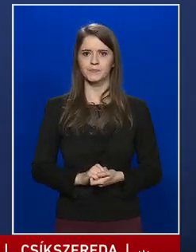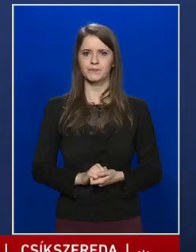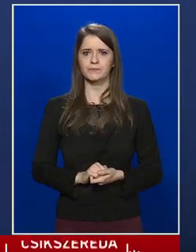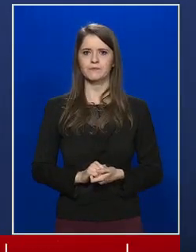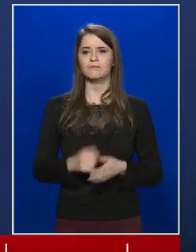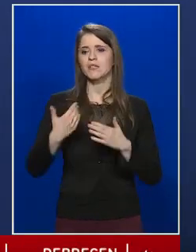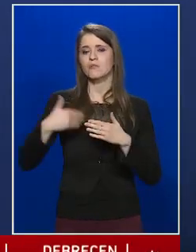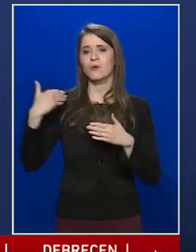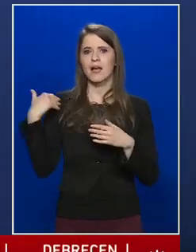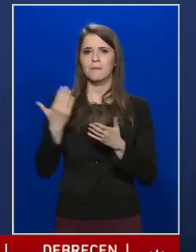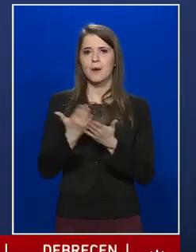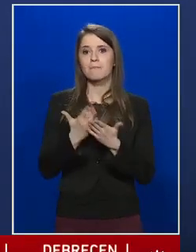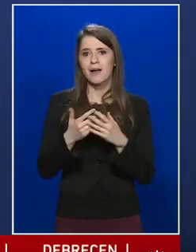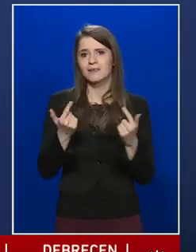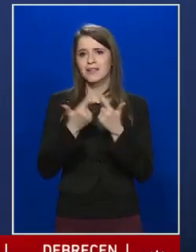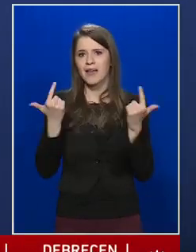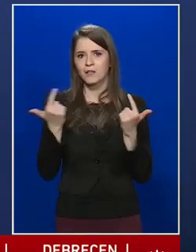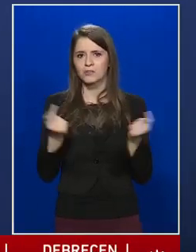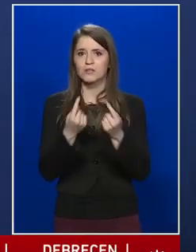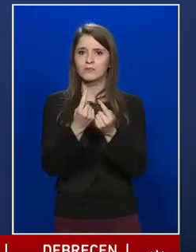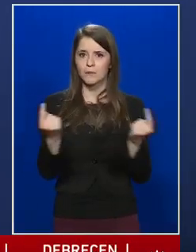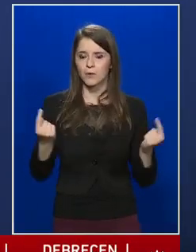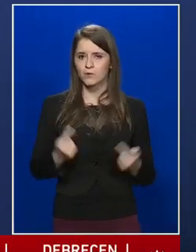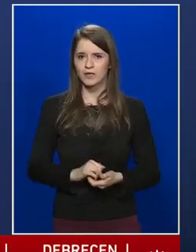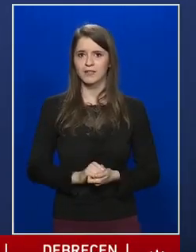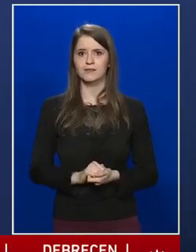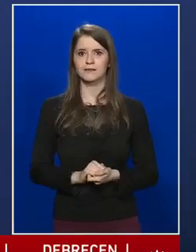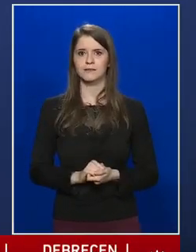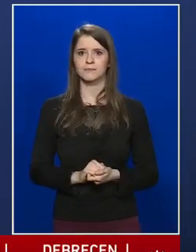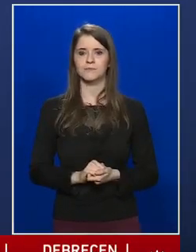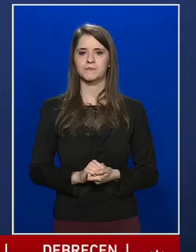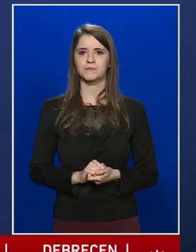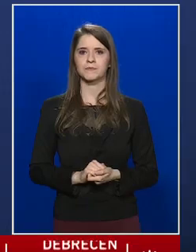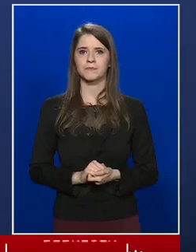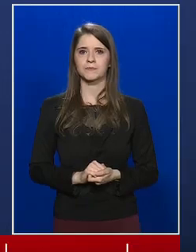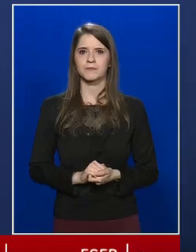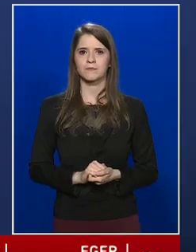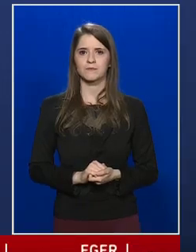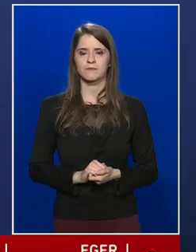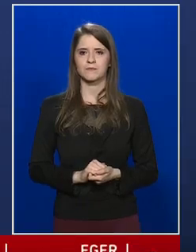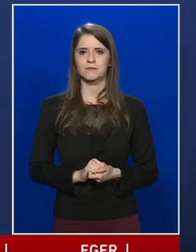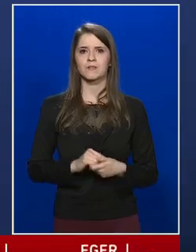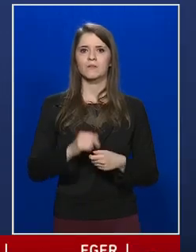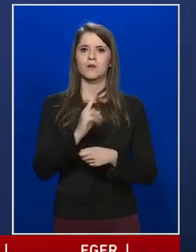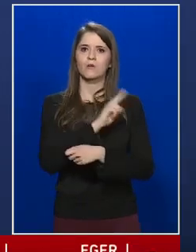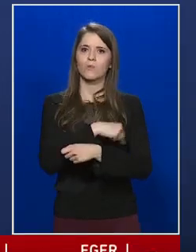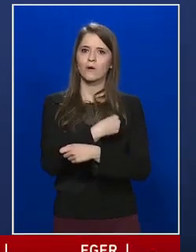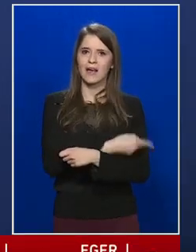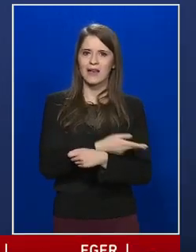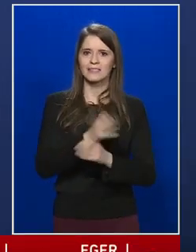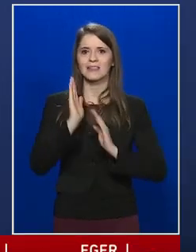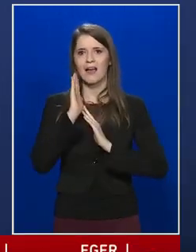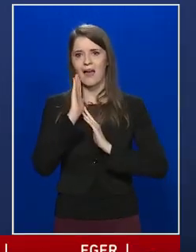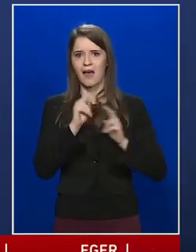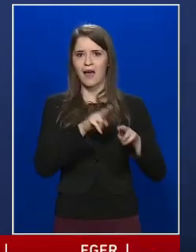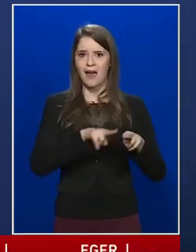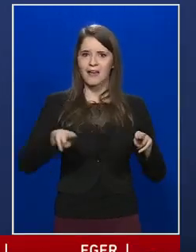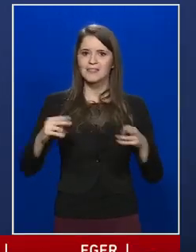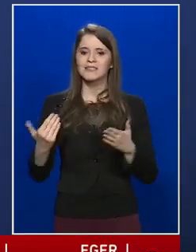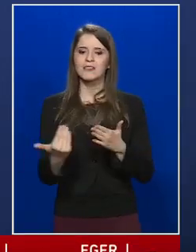korábban már tájékoztattam önöket arról, hogy a kórházi ágyainknak a